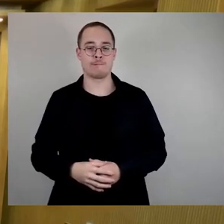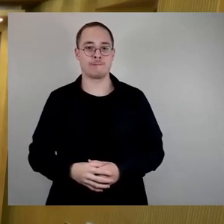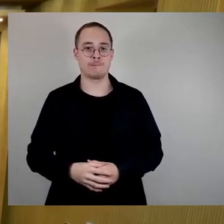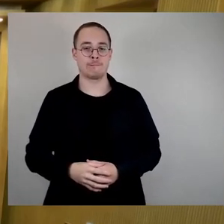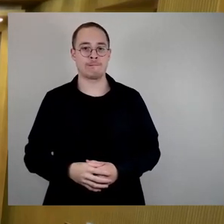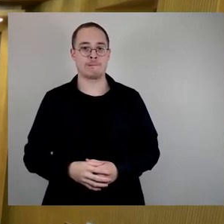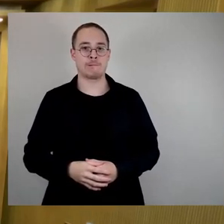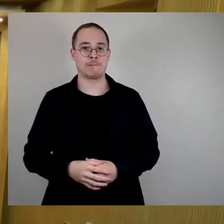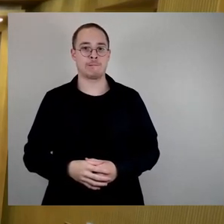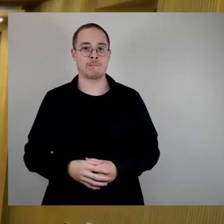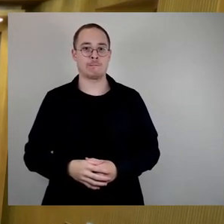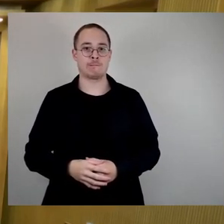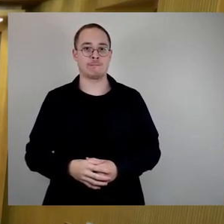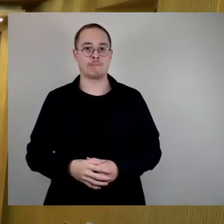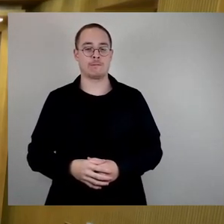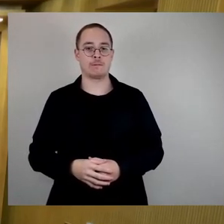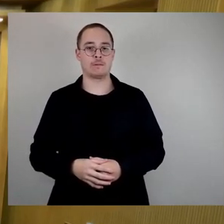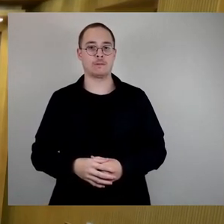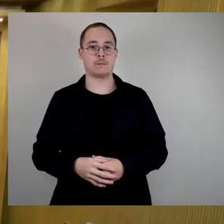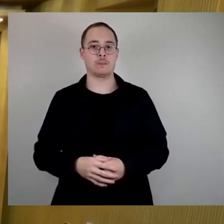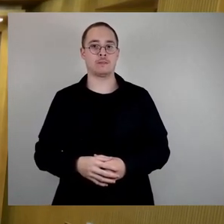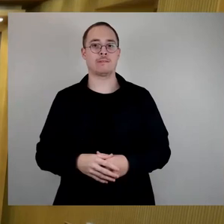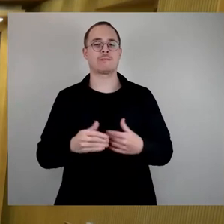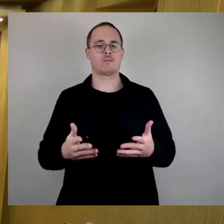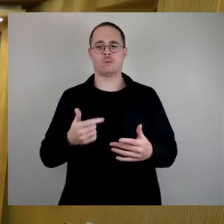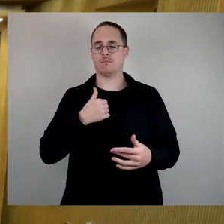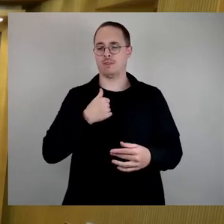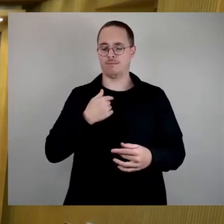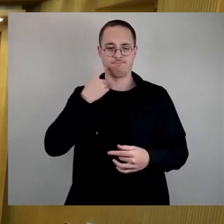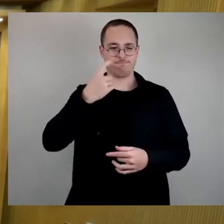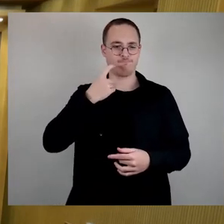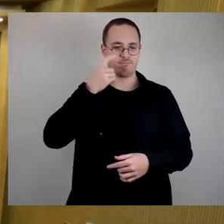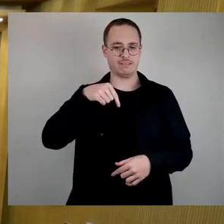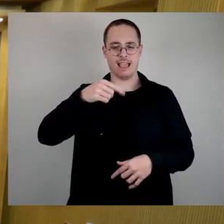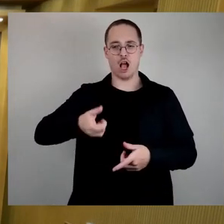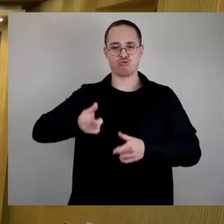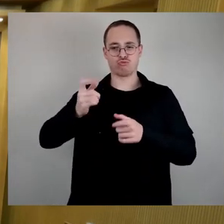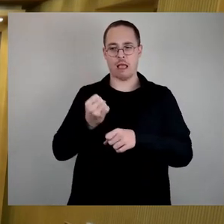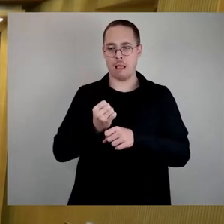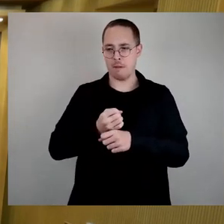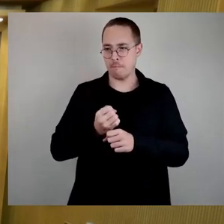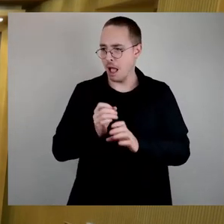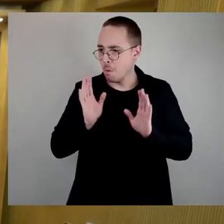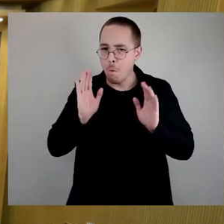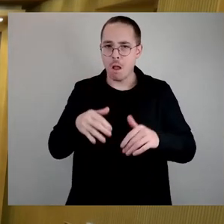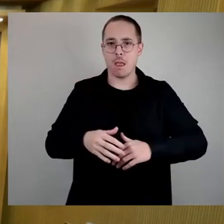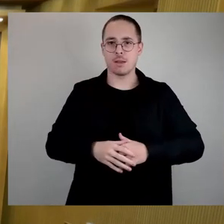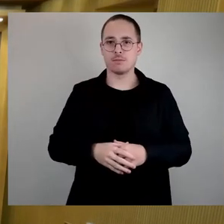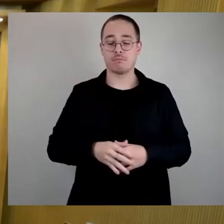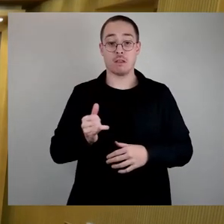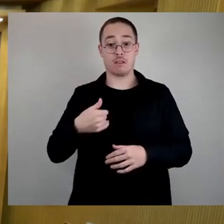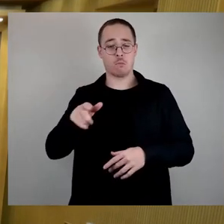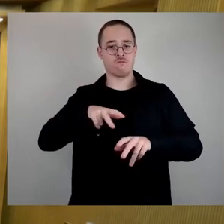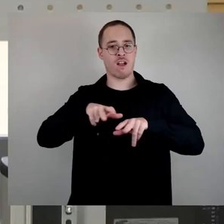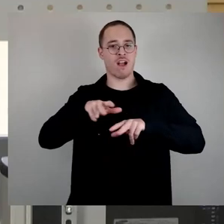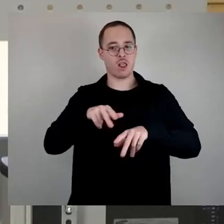Es ist ja jetzt ein bisschen merkwürdig, dass wir hier Ausschussarbeit jetzt machen an dieser Stelle. Aber da würde mich jetzt wirklich auch nochmal die Stellungnahme der Verwaltung auch interessieren,